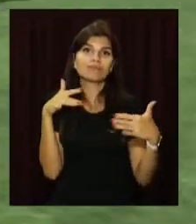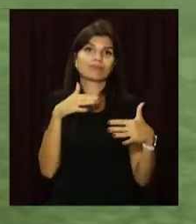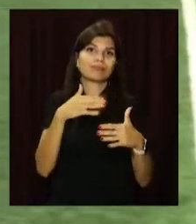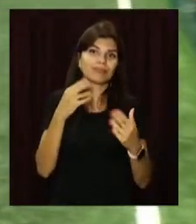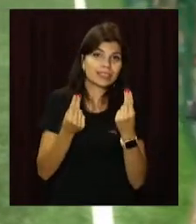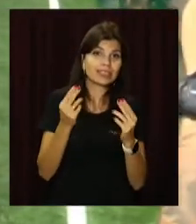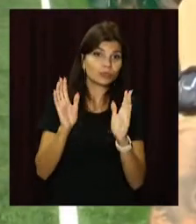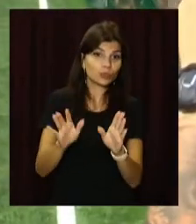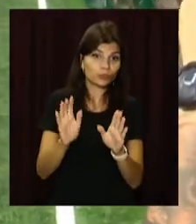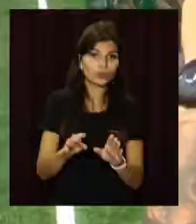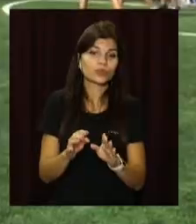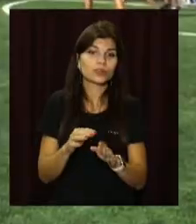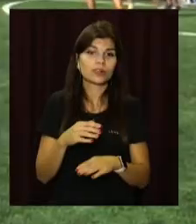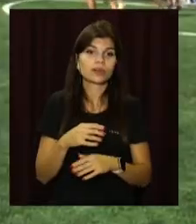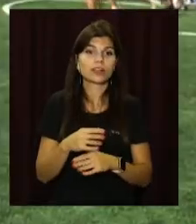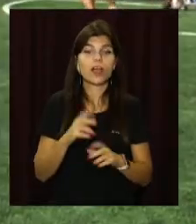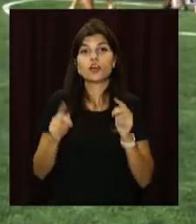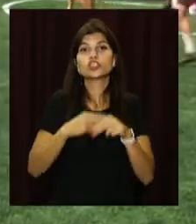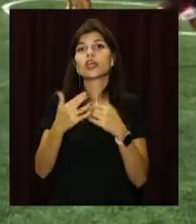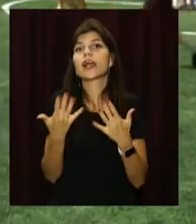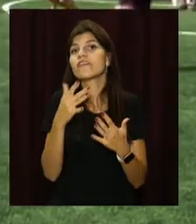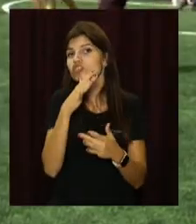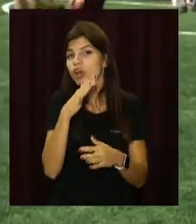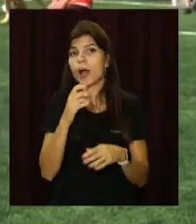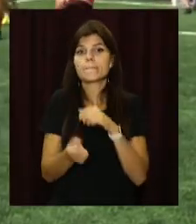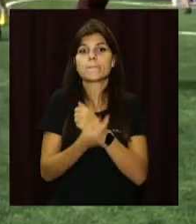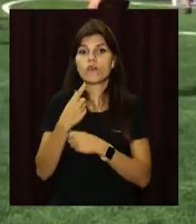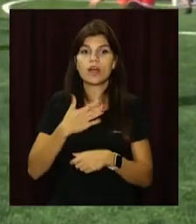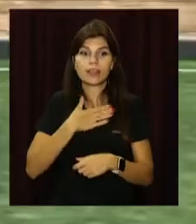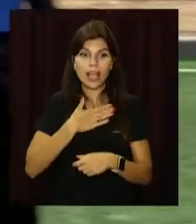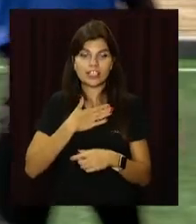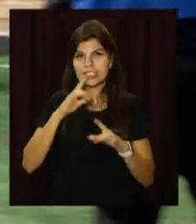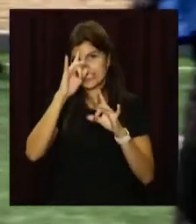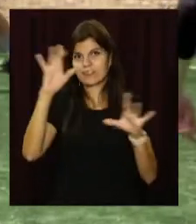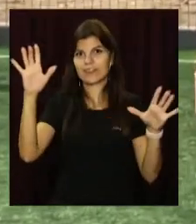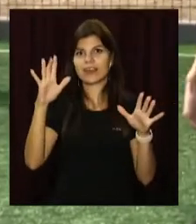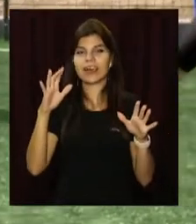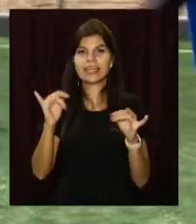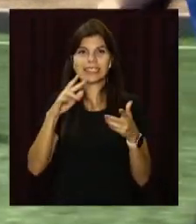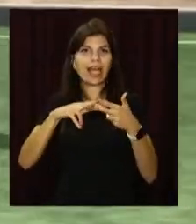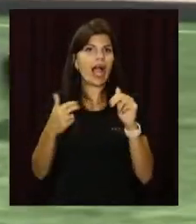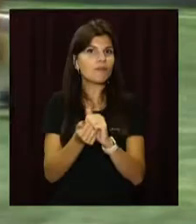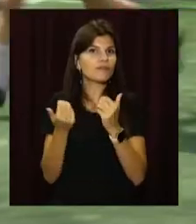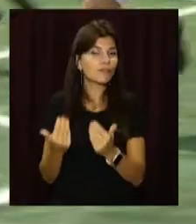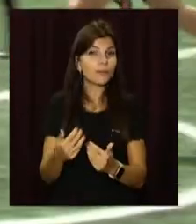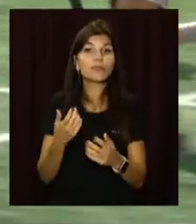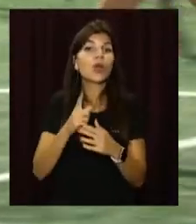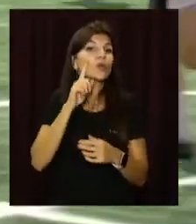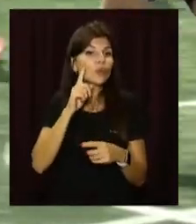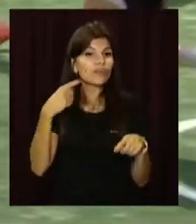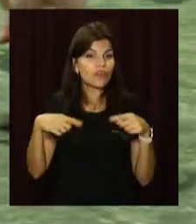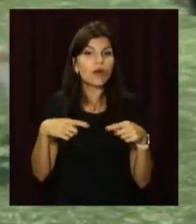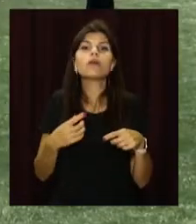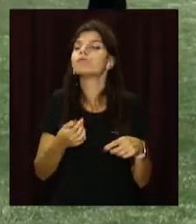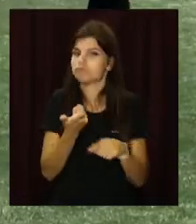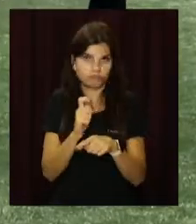і через якийсь час появляться наші зірки камінського футболу. Юні футболісти оцінили